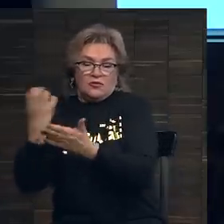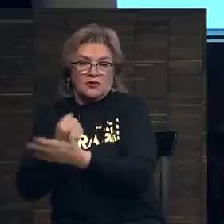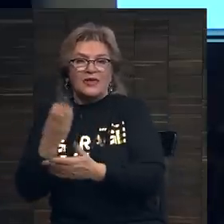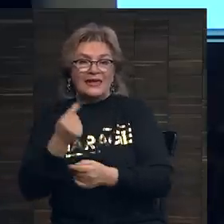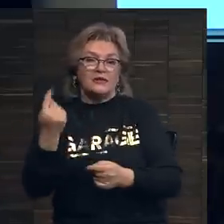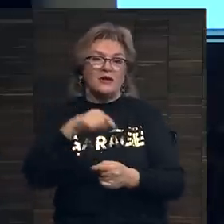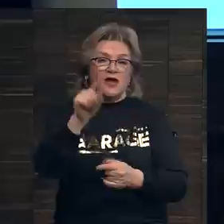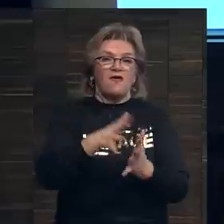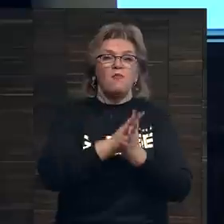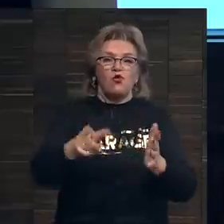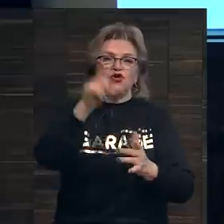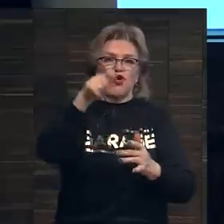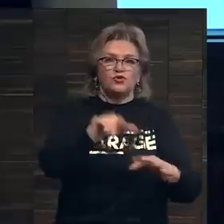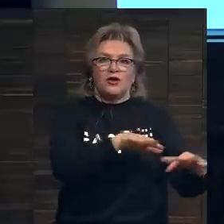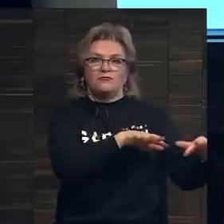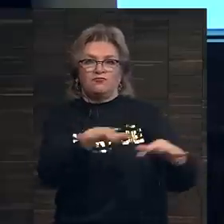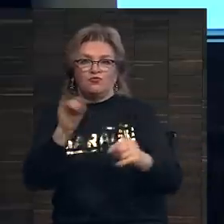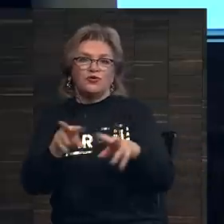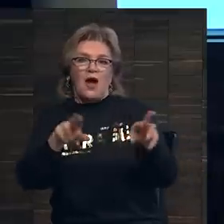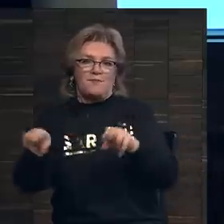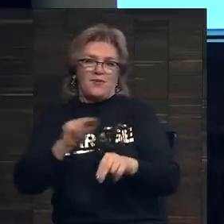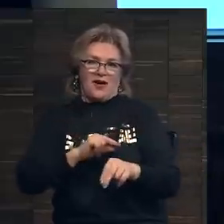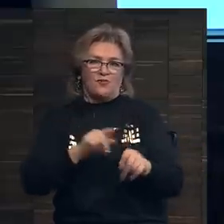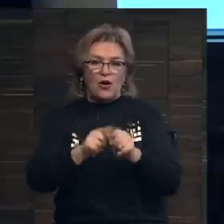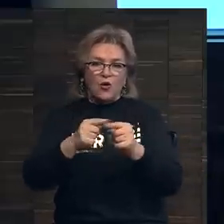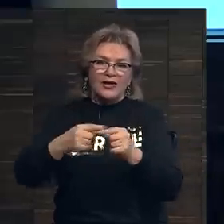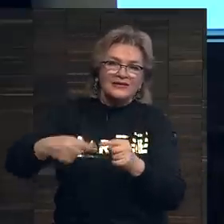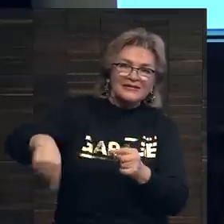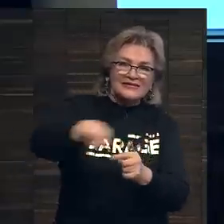тогда к вам будет приходить больше людей с похожими работами. Это такой цикл.